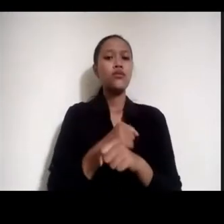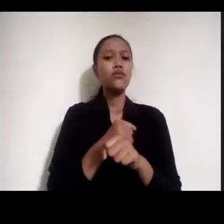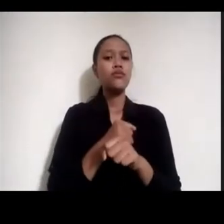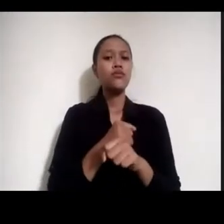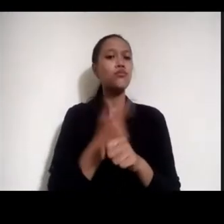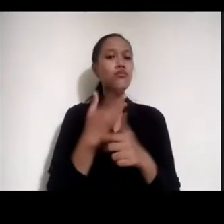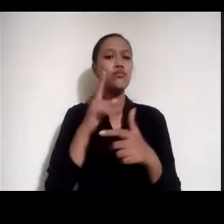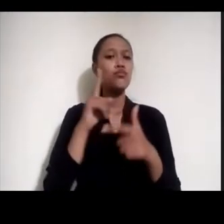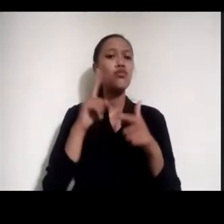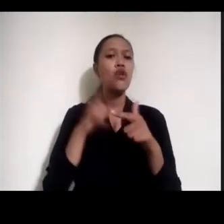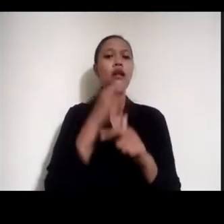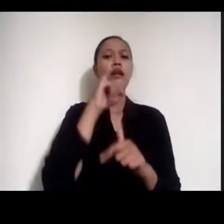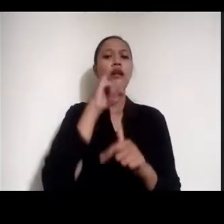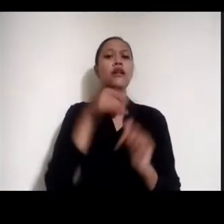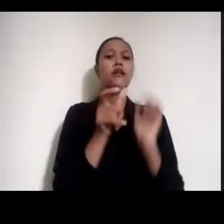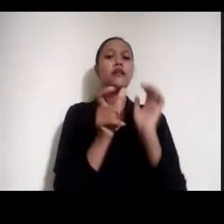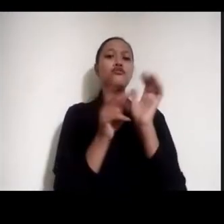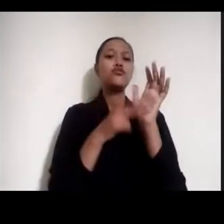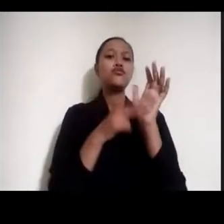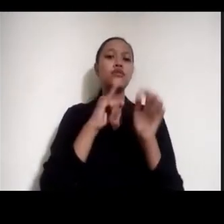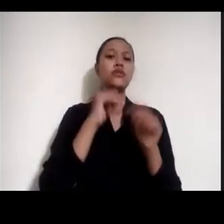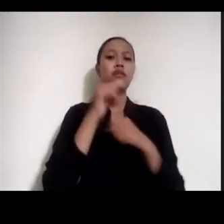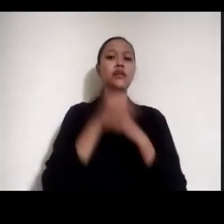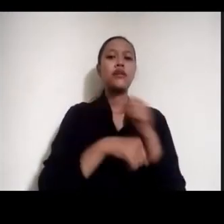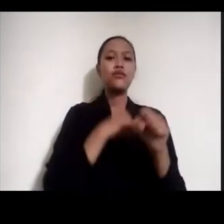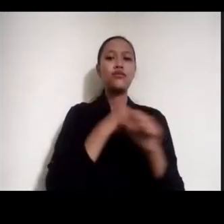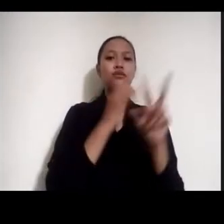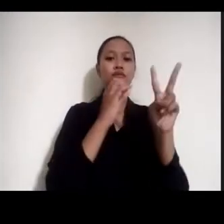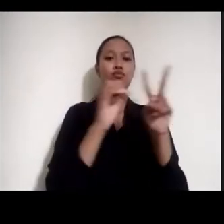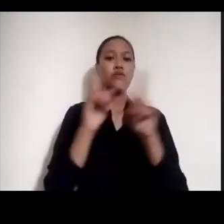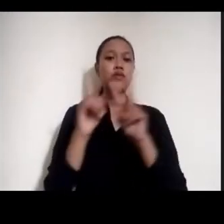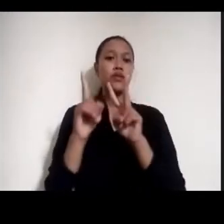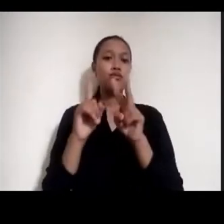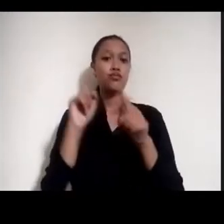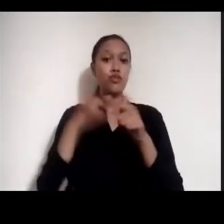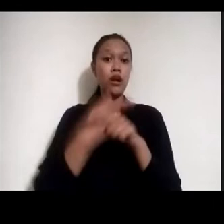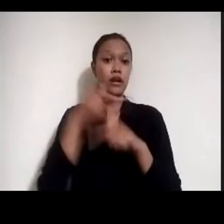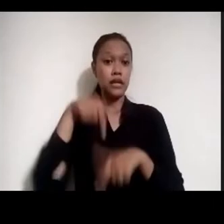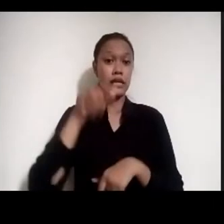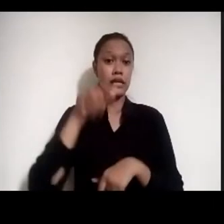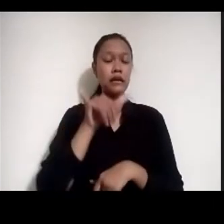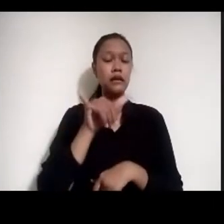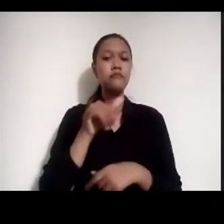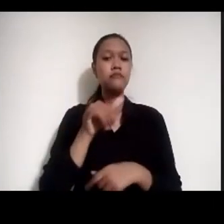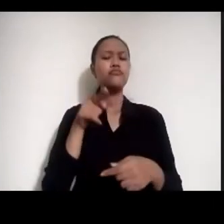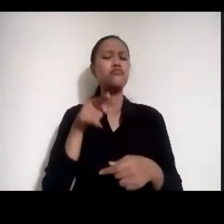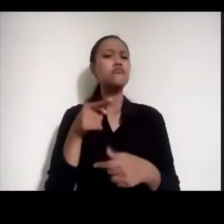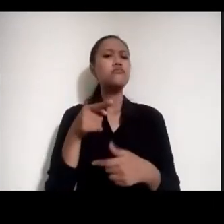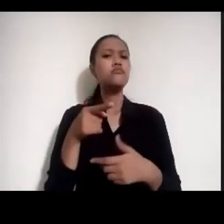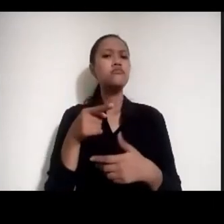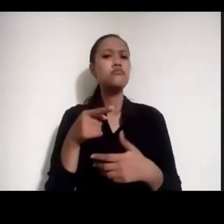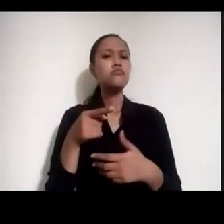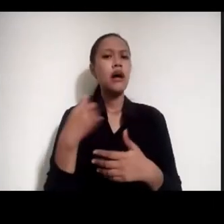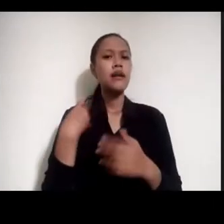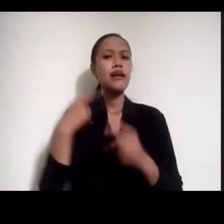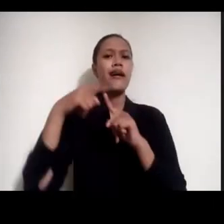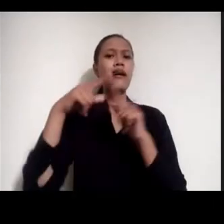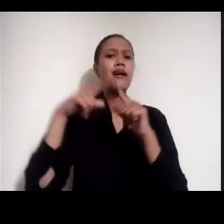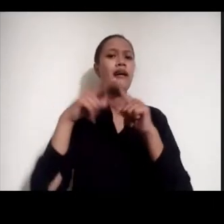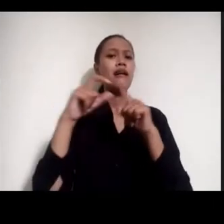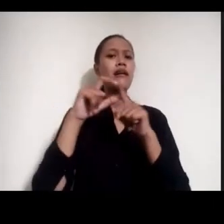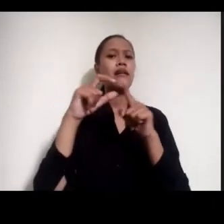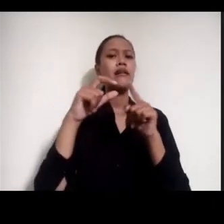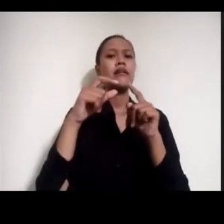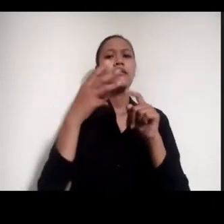2021 2021 Berarti bulan ini Bulan ini Ada Tender Untuk Pekerjaan